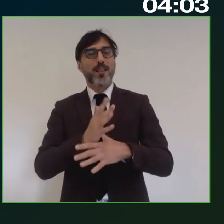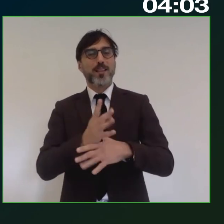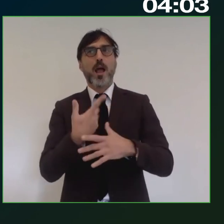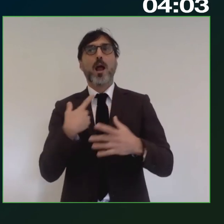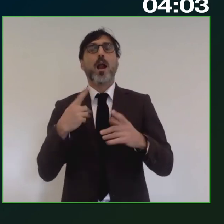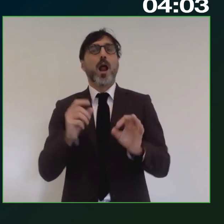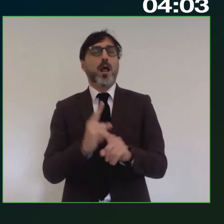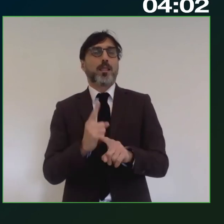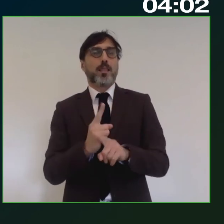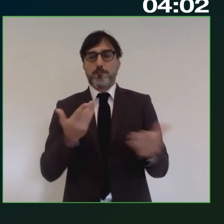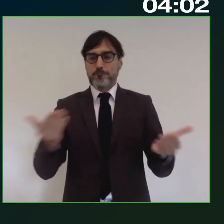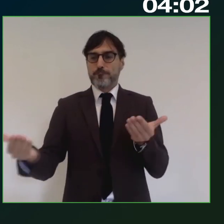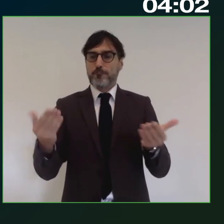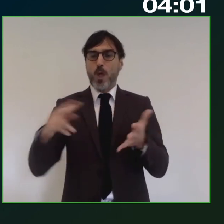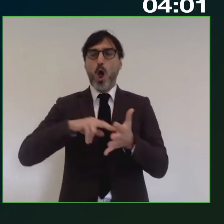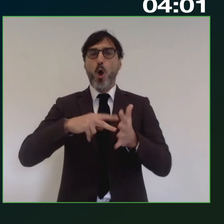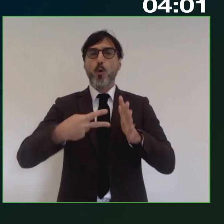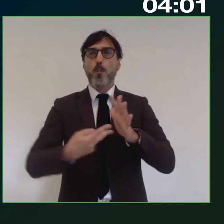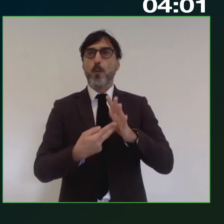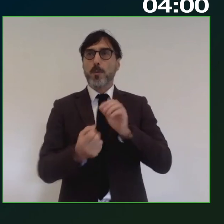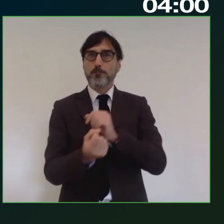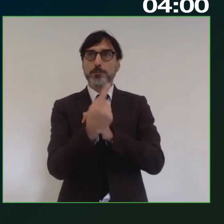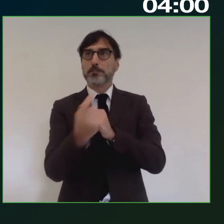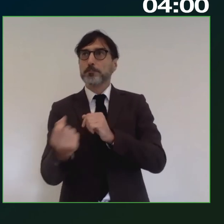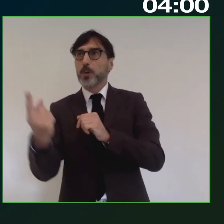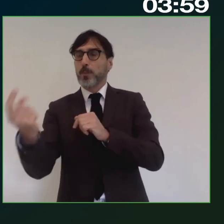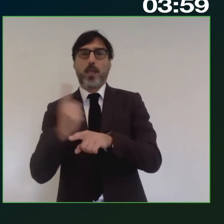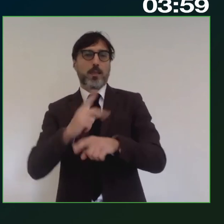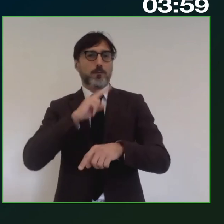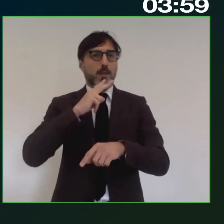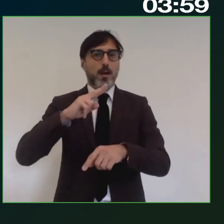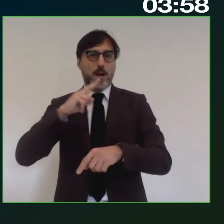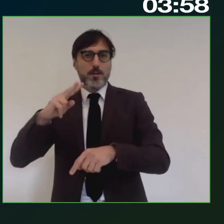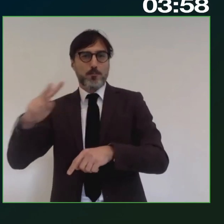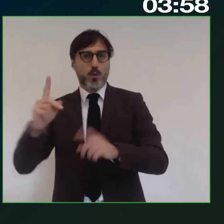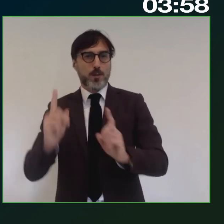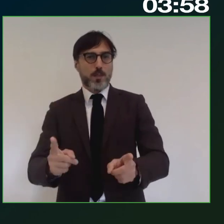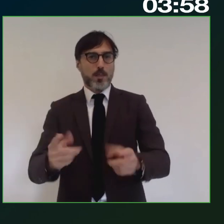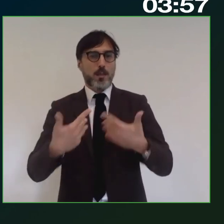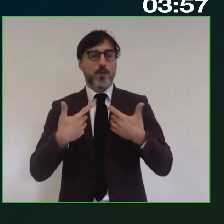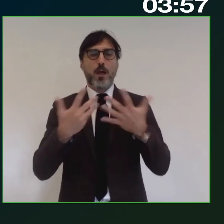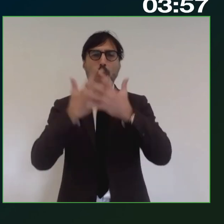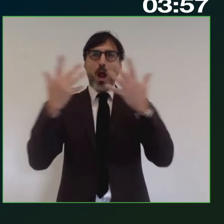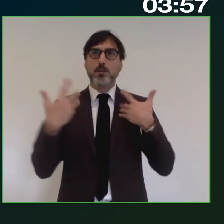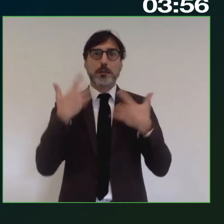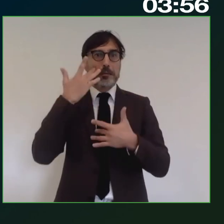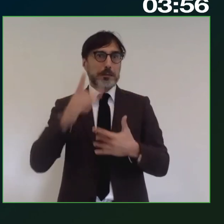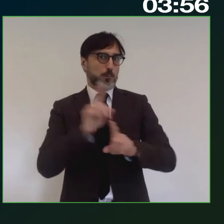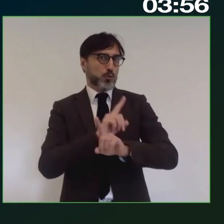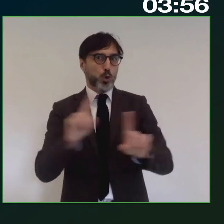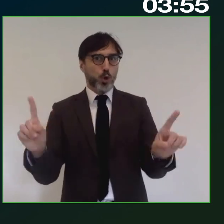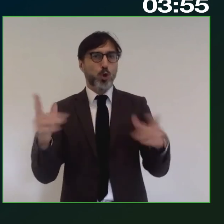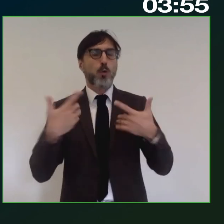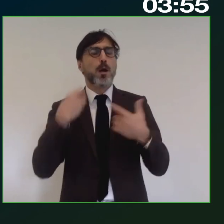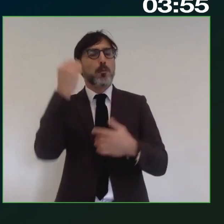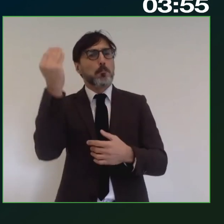confrontare con le problematiche che sono emerse e tentare di dare delle risposte non è evidentemente una cosa semplicissima ma io penso